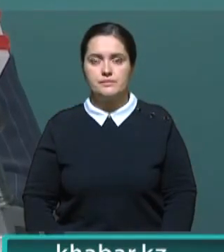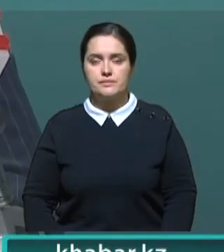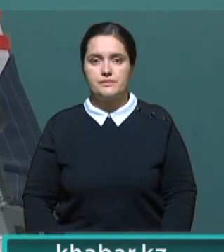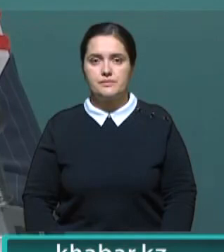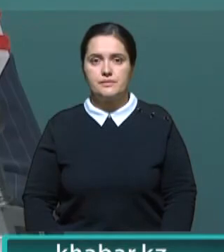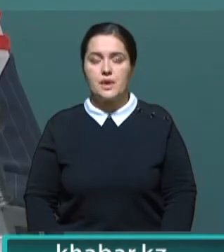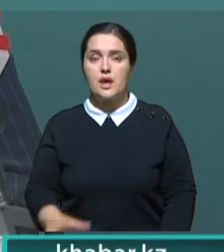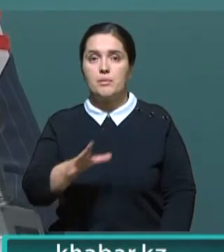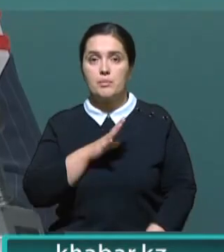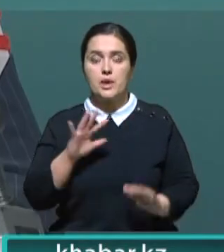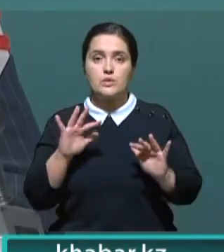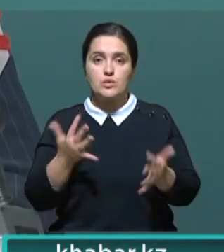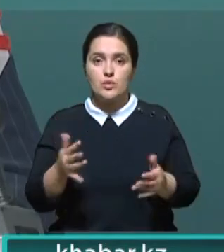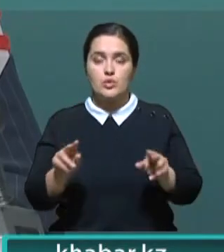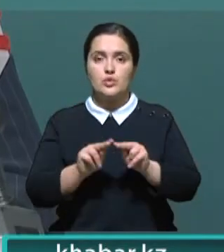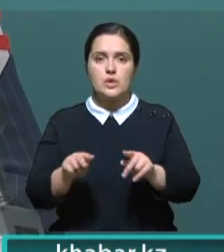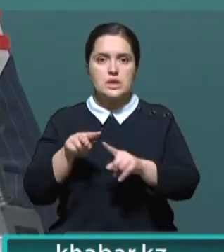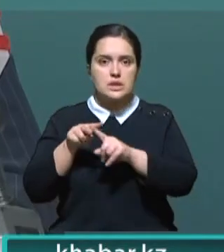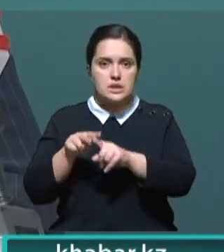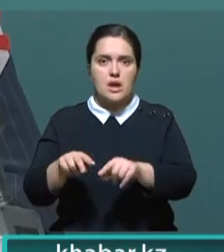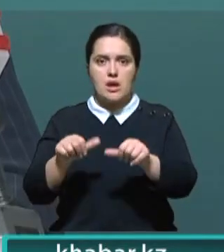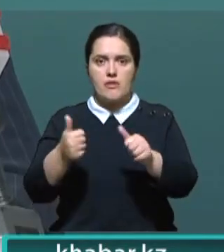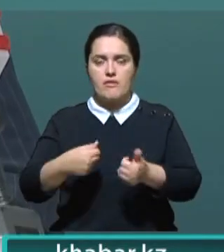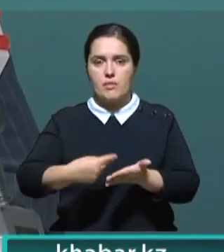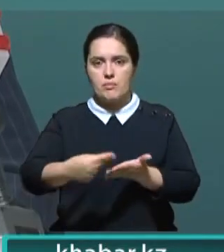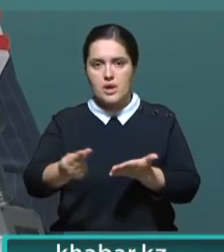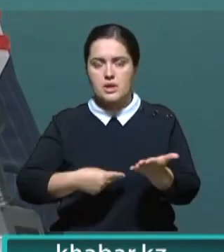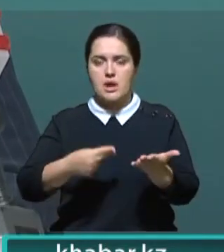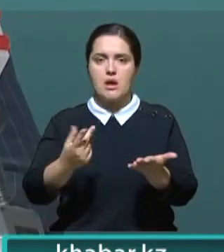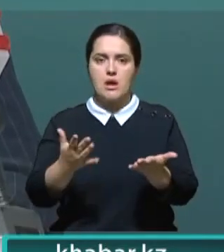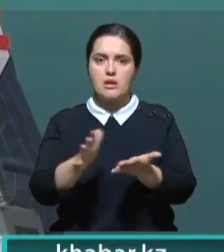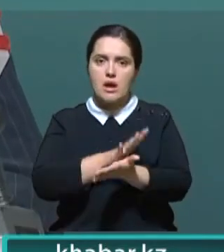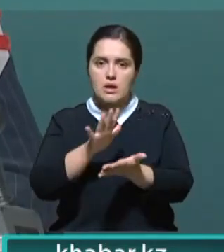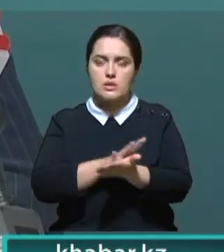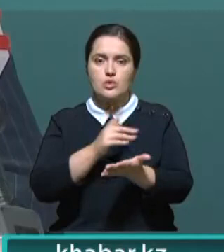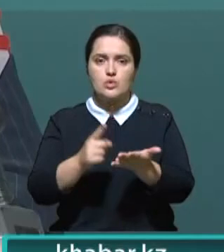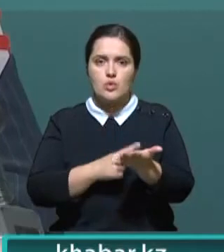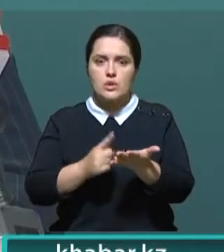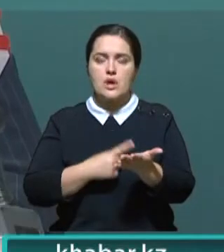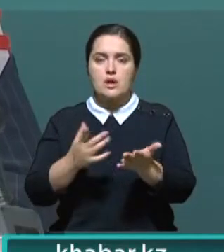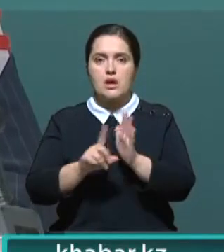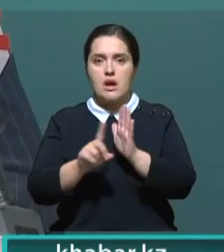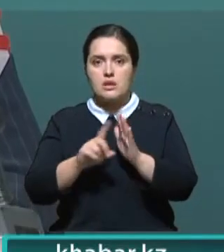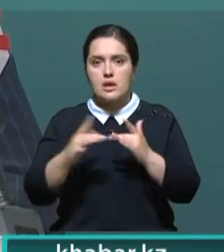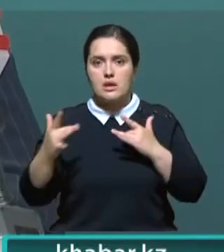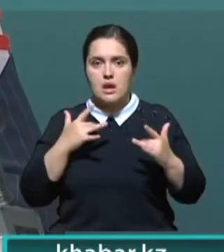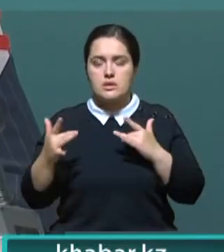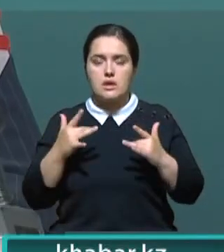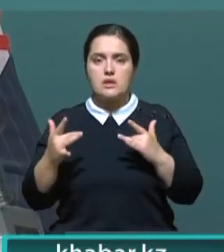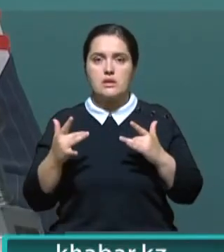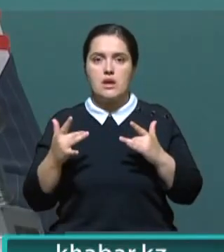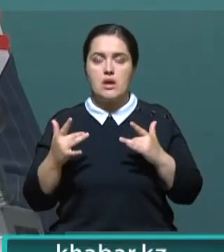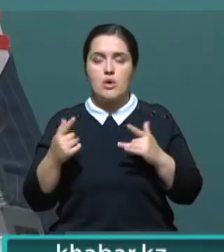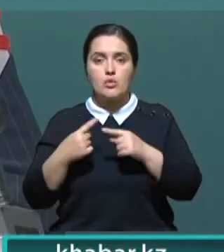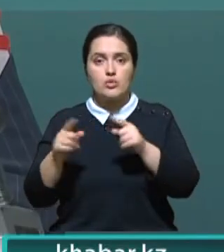Были случаи, когда учителей заставляли оформлять подписки на газеты и журналы или ходить на различные концерты в качестве массовки. В